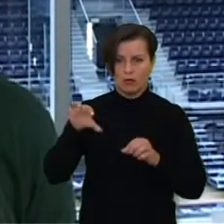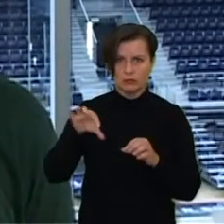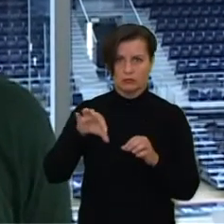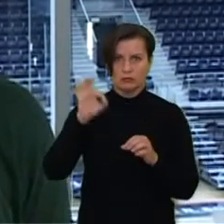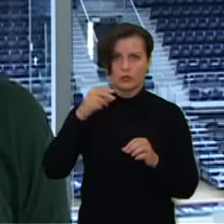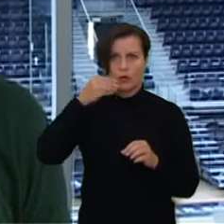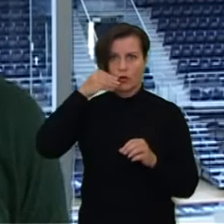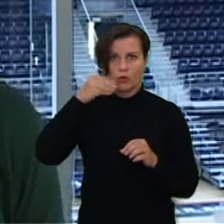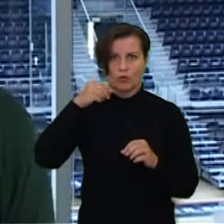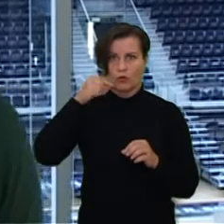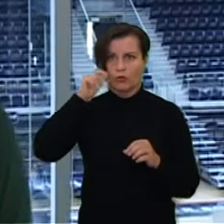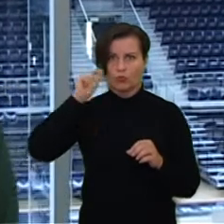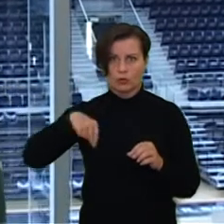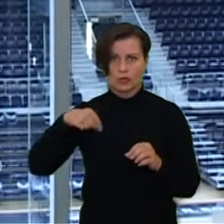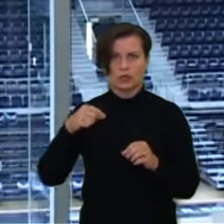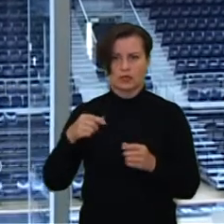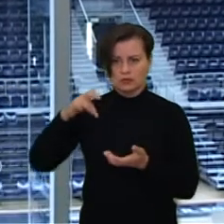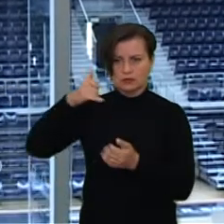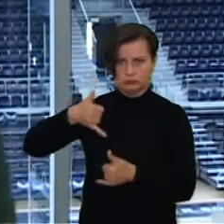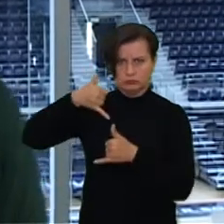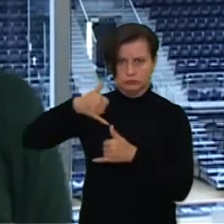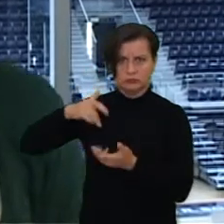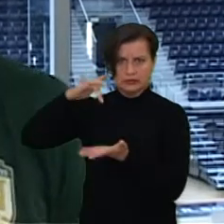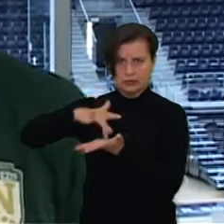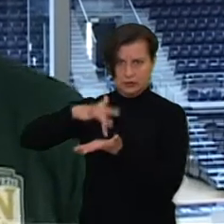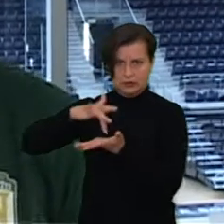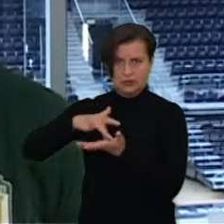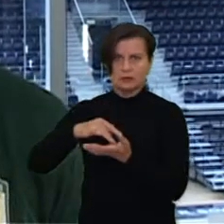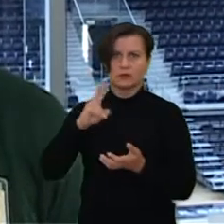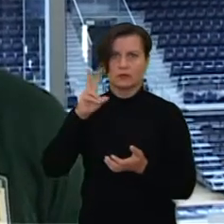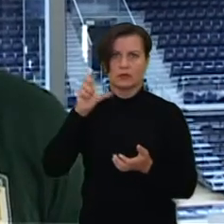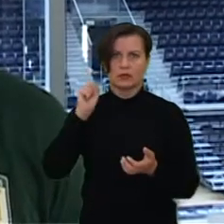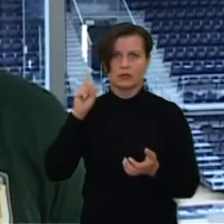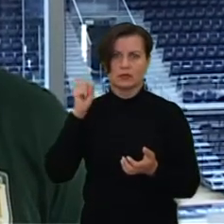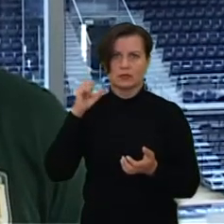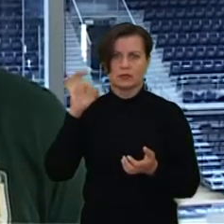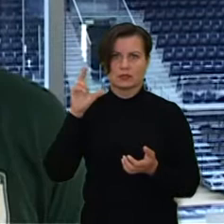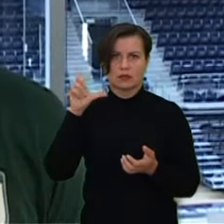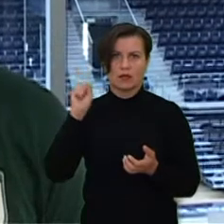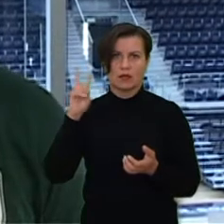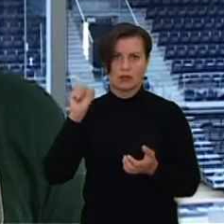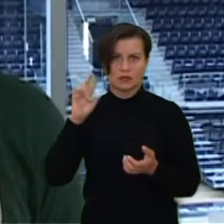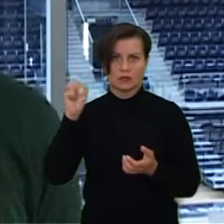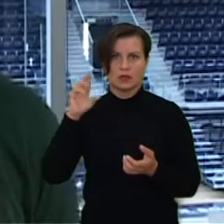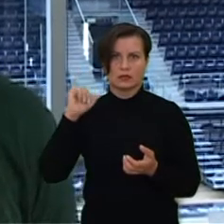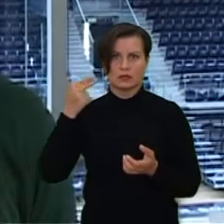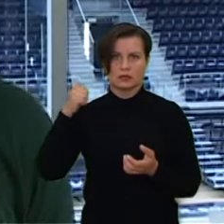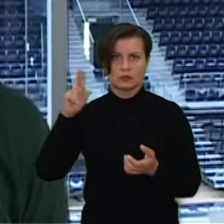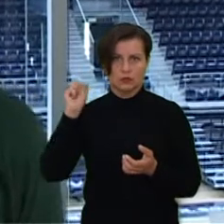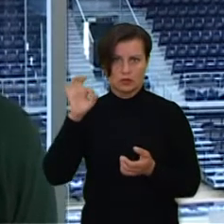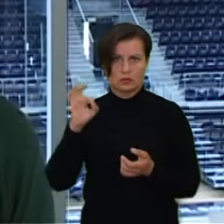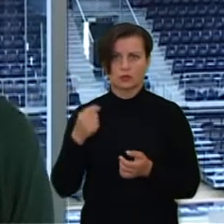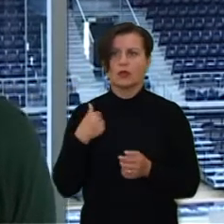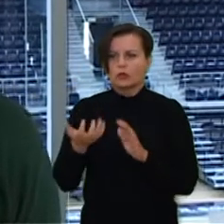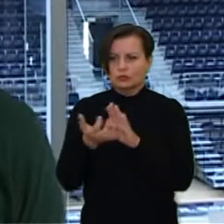Ukrainėtis centras, Vladislavos Kariniukas, aišku, pavyluotai, bet buvo reikalingas žmogus